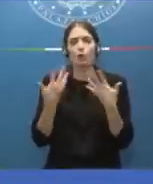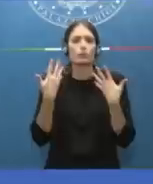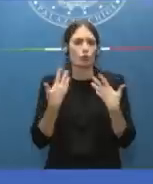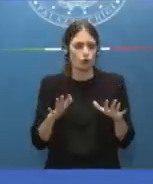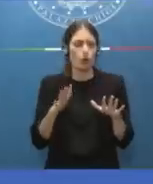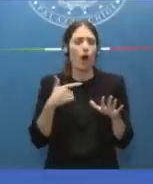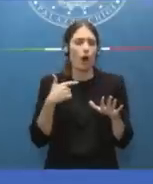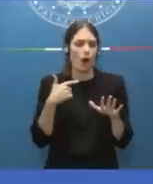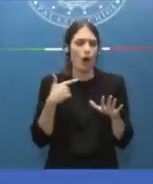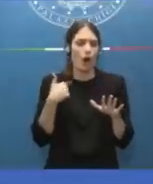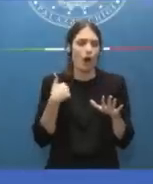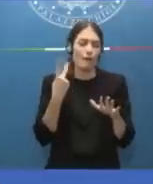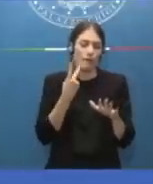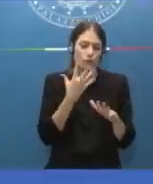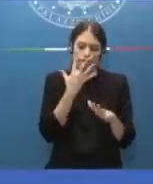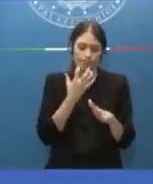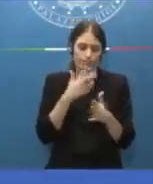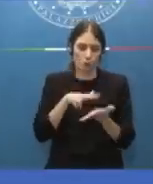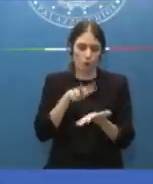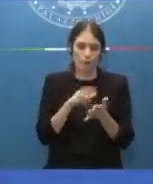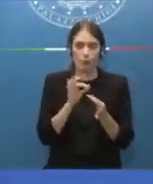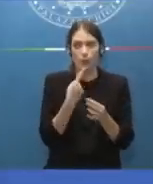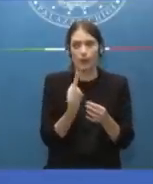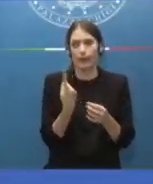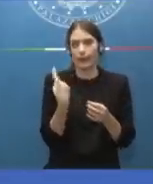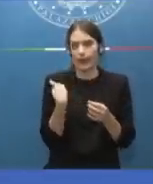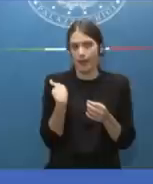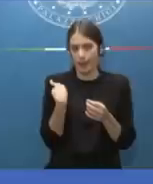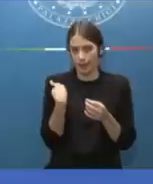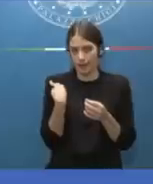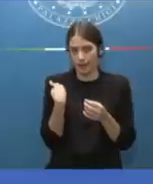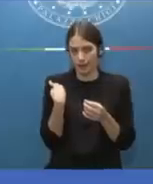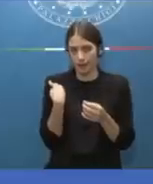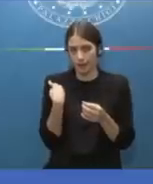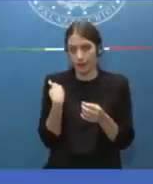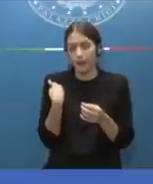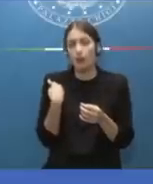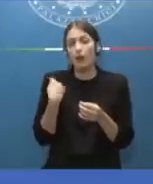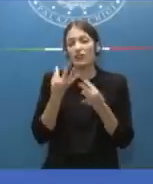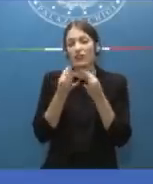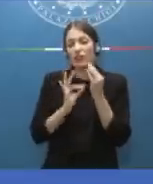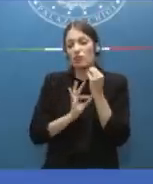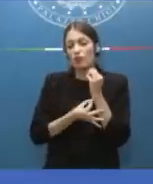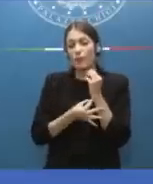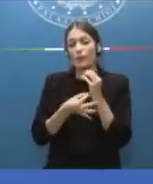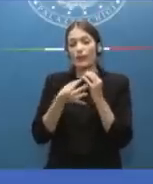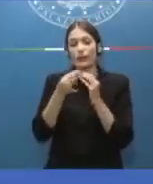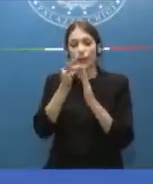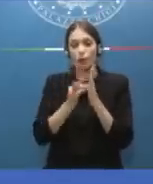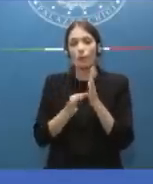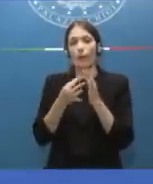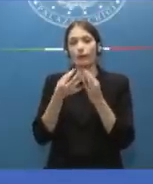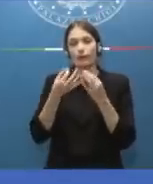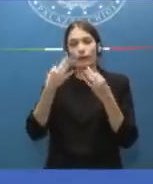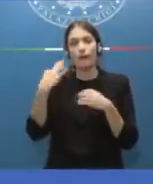fatto, drammaticamente confermato nella giornata di ieri, che probabilmente l'assenza di una disciplina normativa efficace nel nostro Paese,